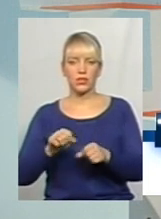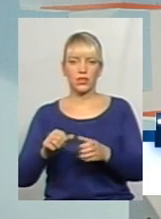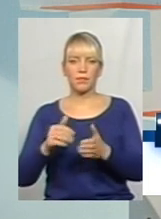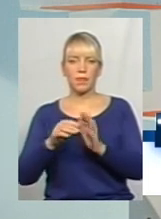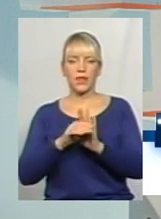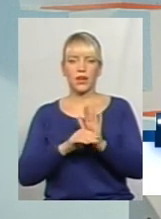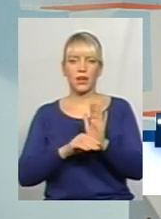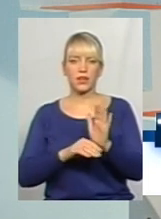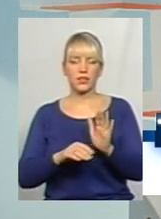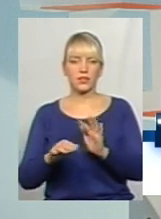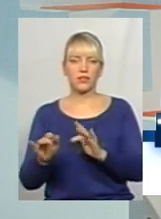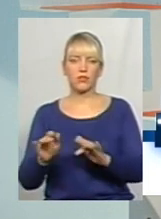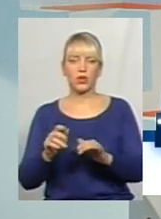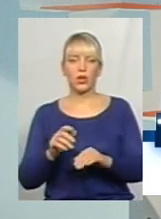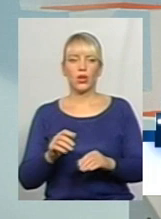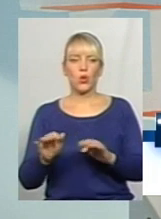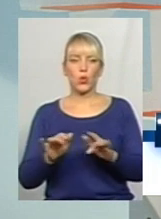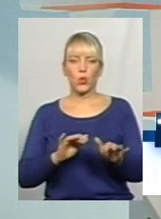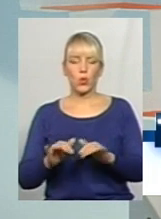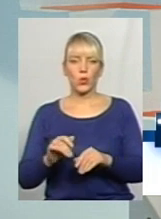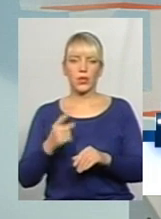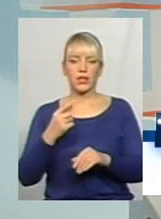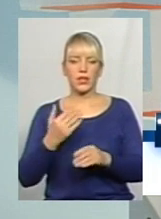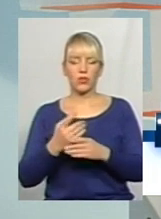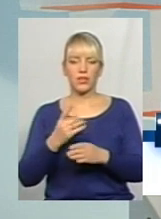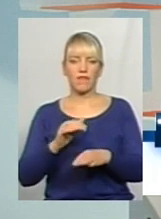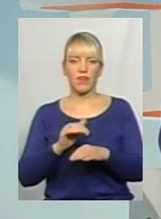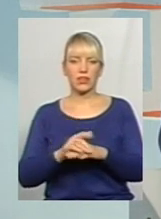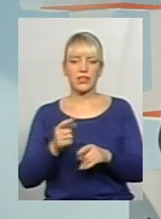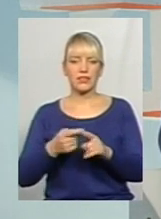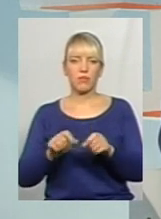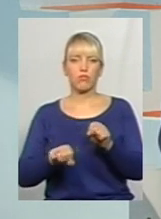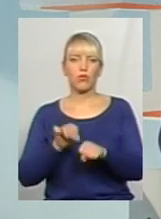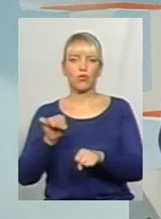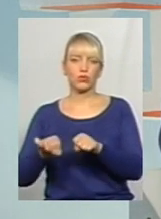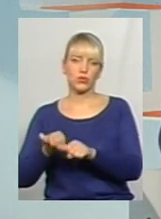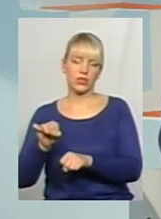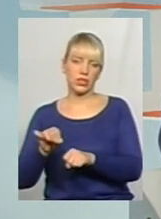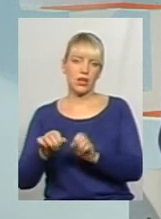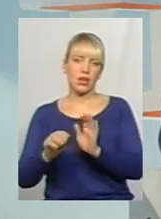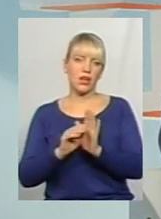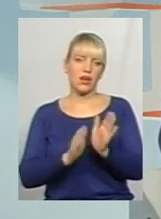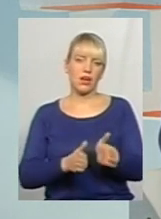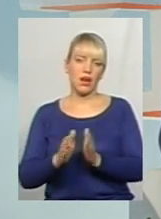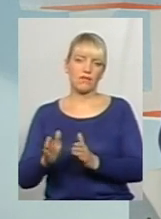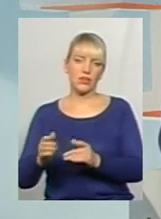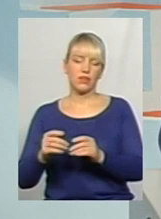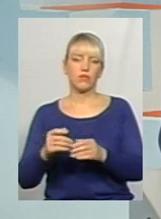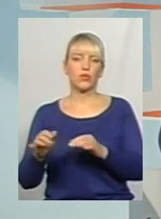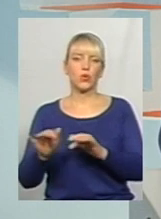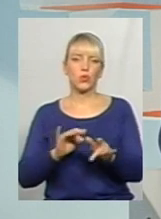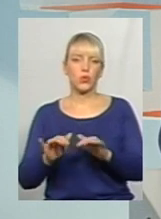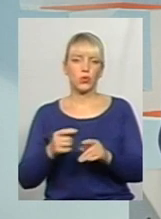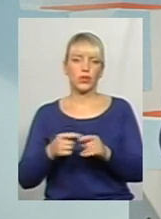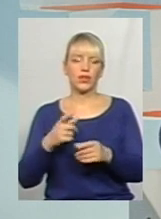є певні фактори, і один із них – це порушення графіку руху, за який у нас передбачено одностороннє розривання